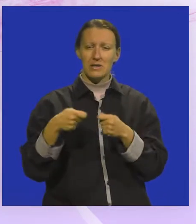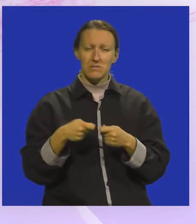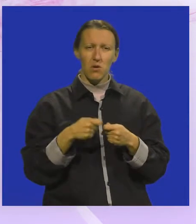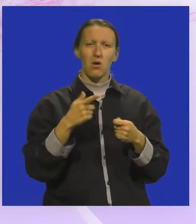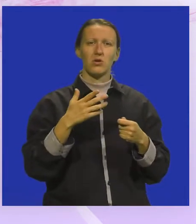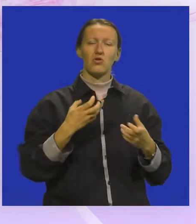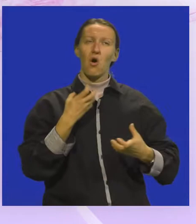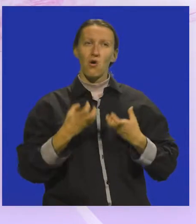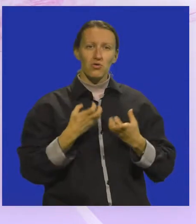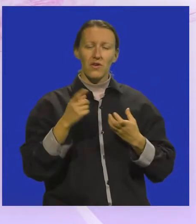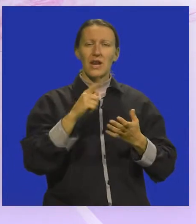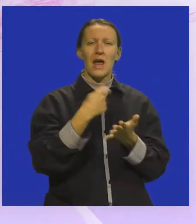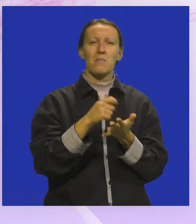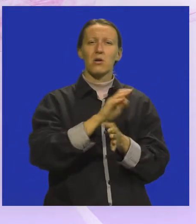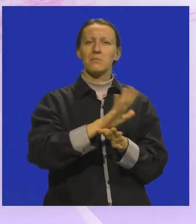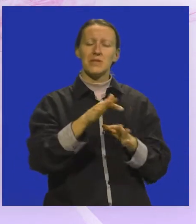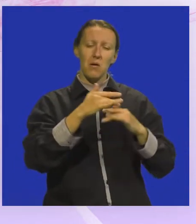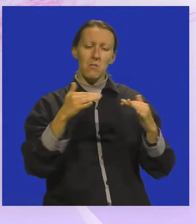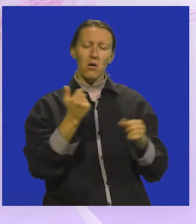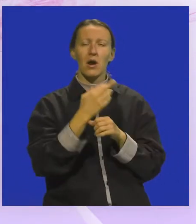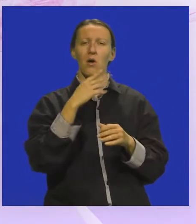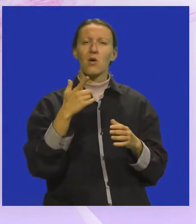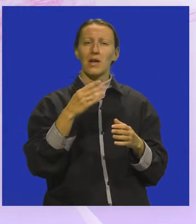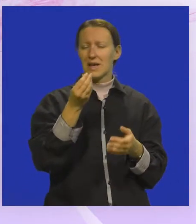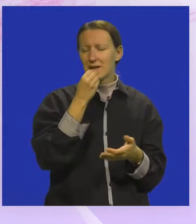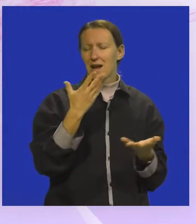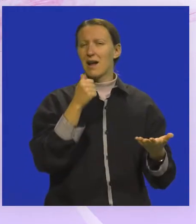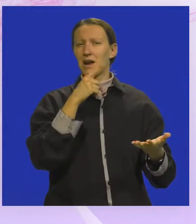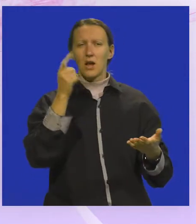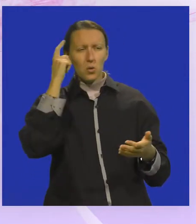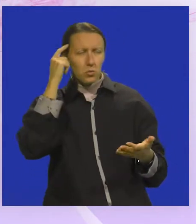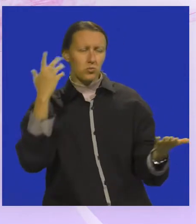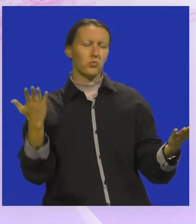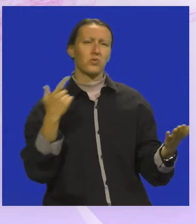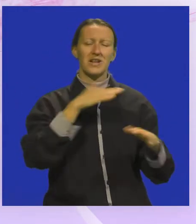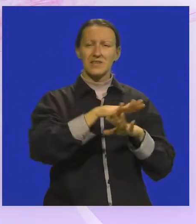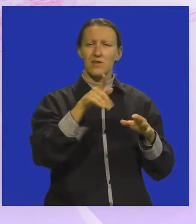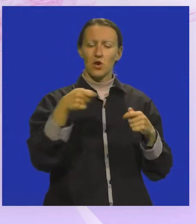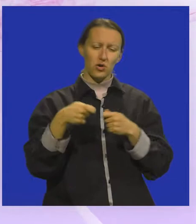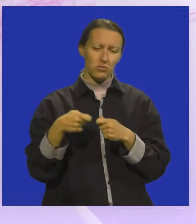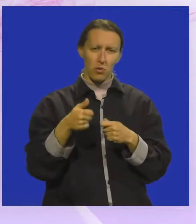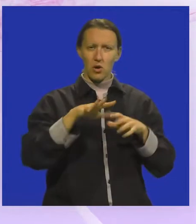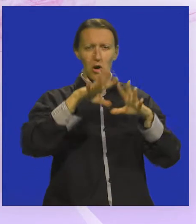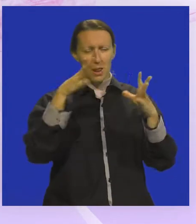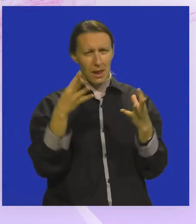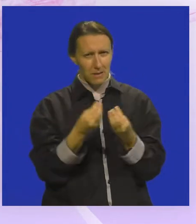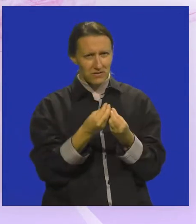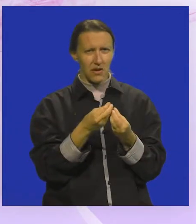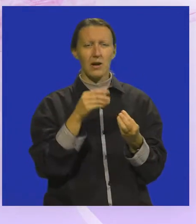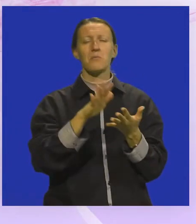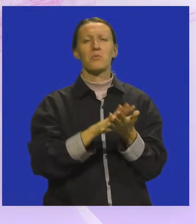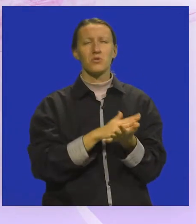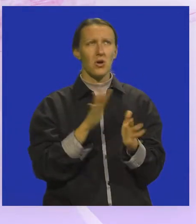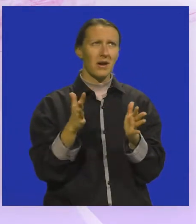doživljaje, dakle ne prodajemo samo more, nego i gastronomiju i kulturu i sve to spojiti u jednu lijepu priču. Eto